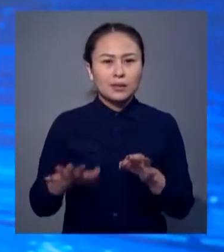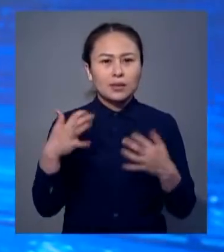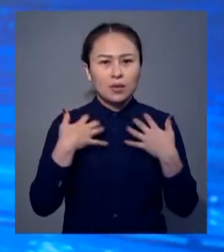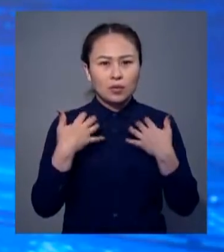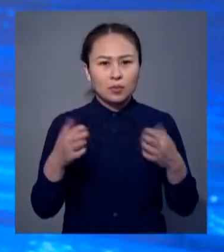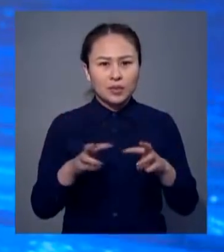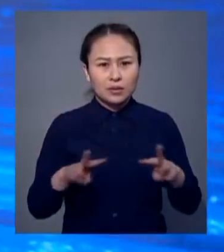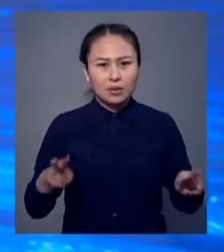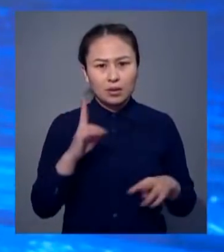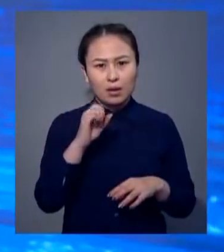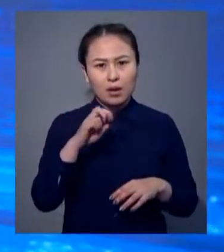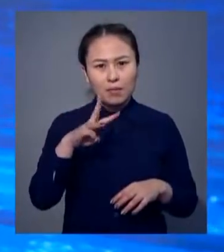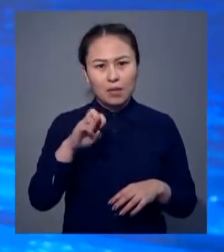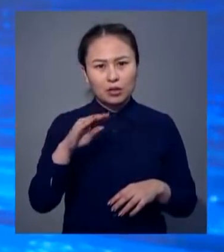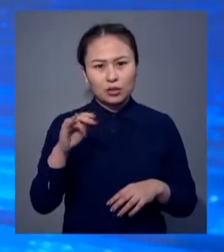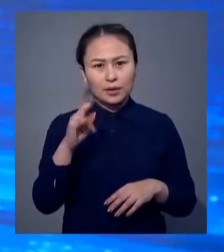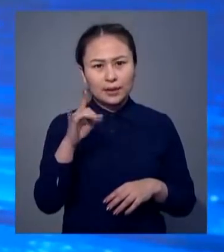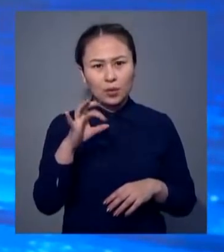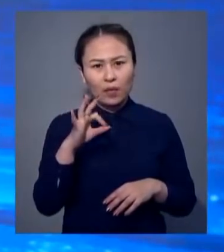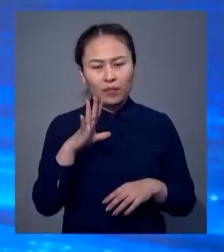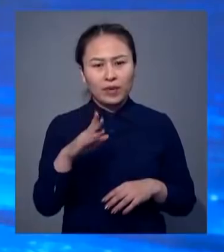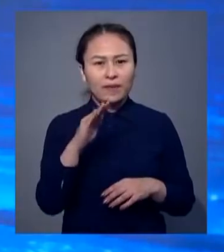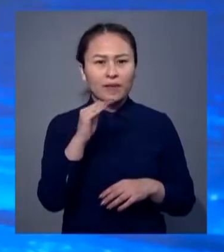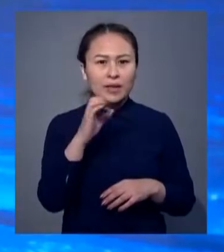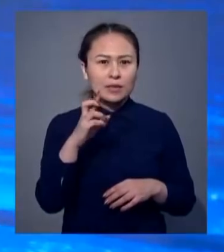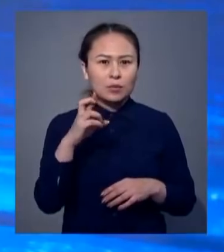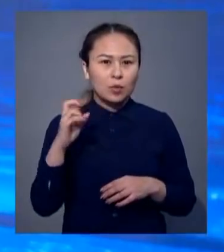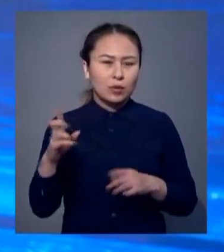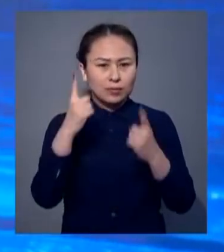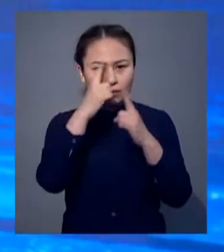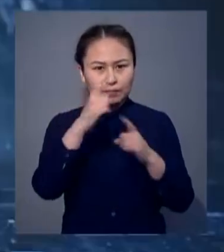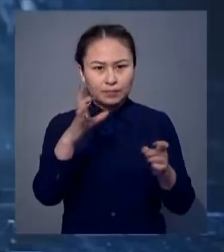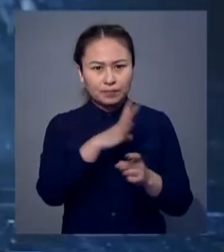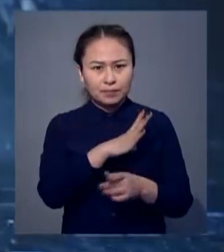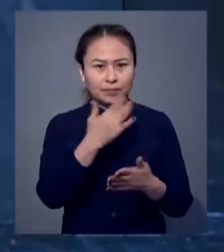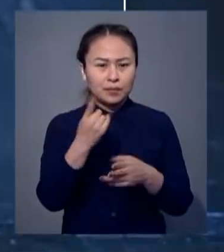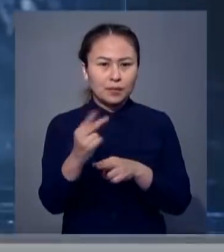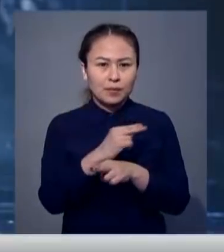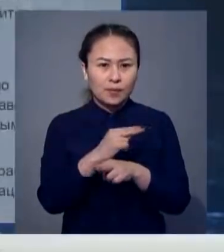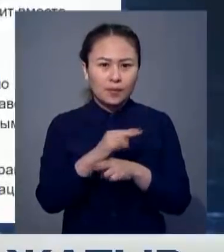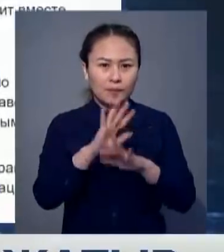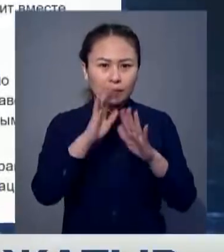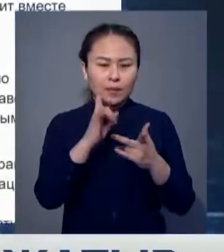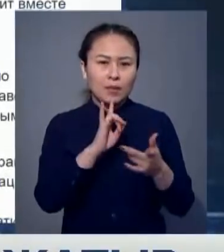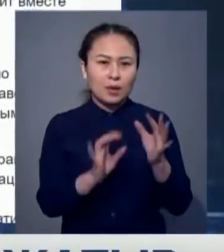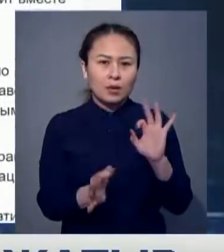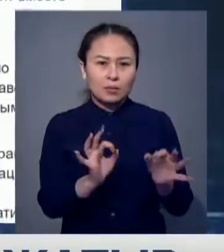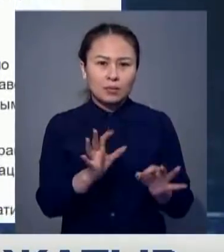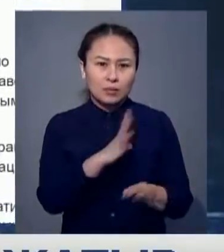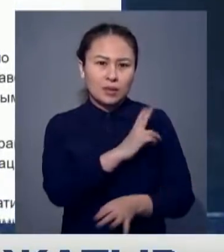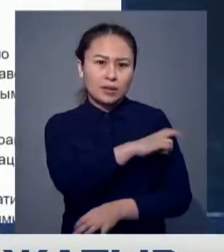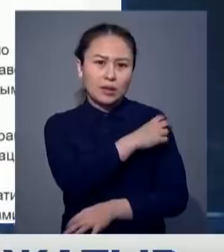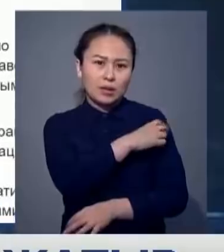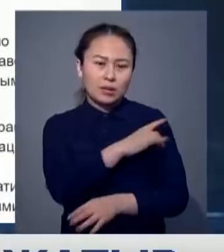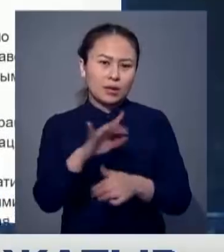тұралы денсауық сақтау меністерінің орынбасары Қамал Жан Надырыф өзінің фейсбук парақшасында қабарлады. Бір емделушінің жағдайы бір ғалыпты болған